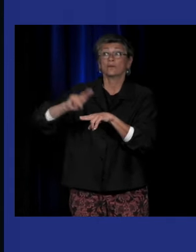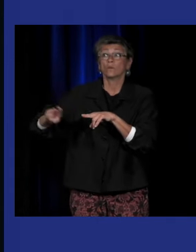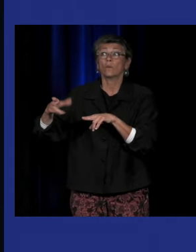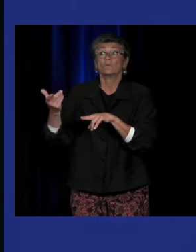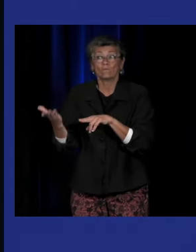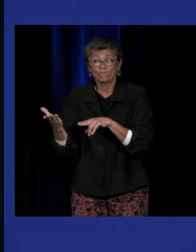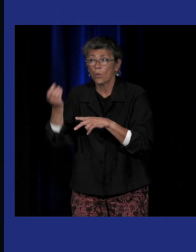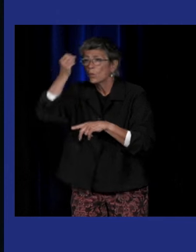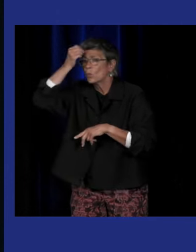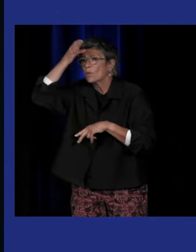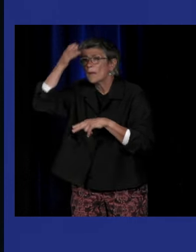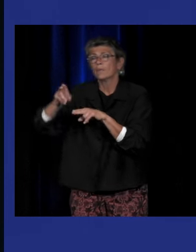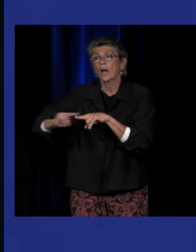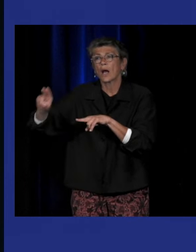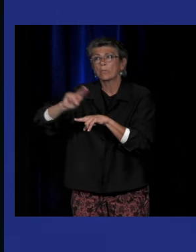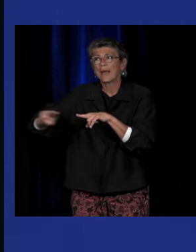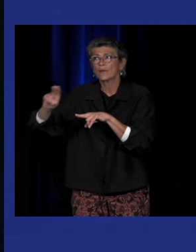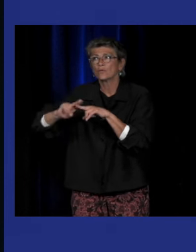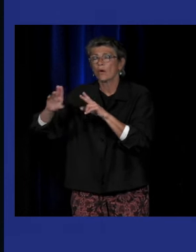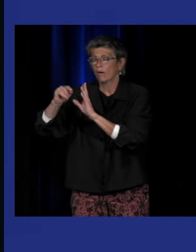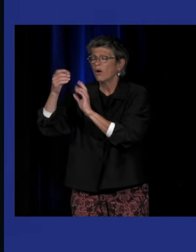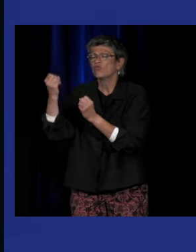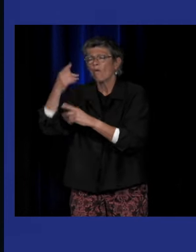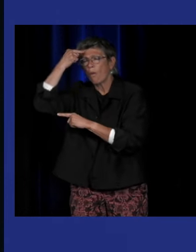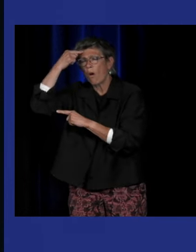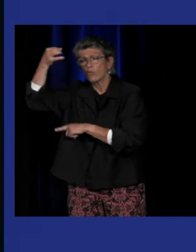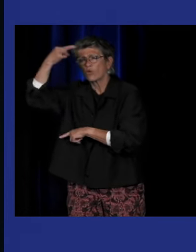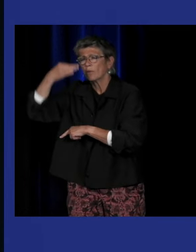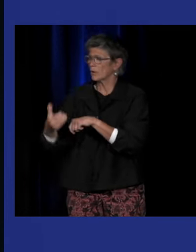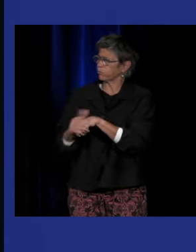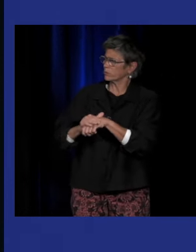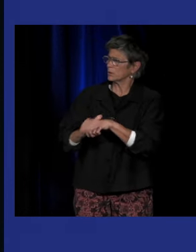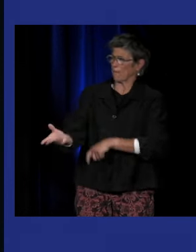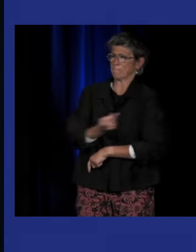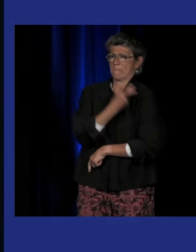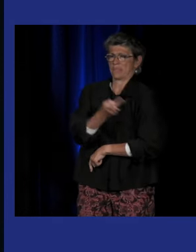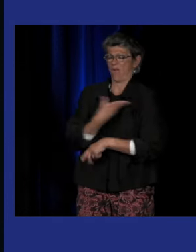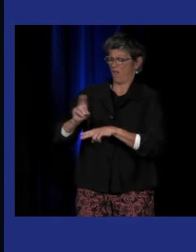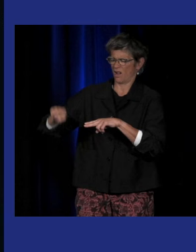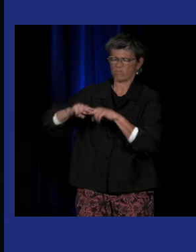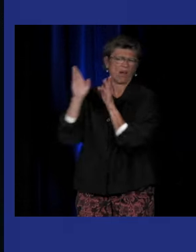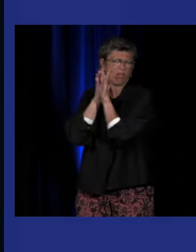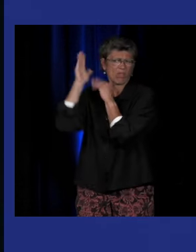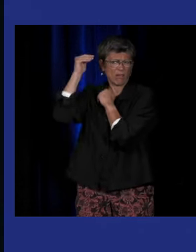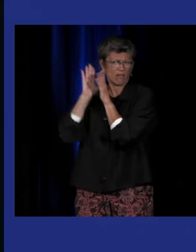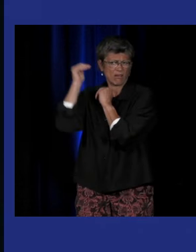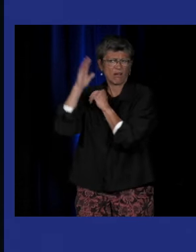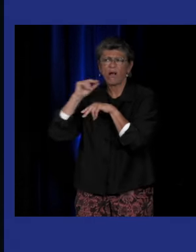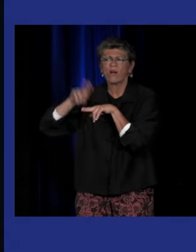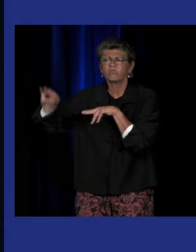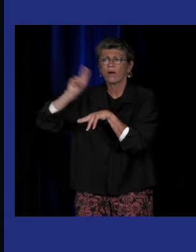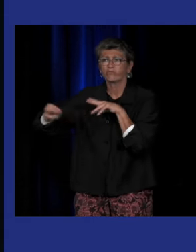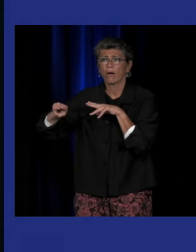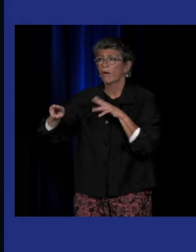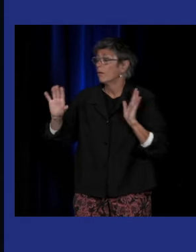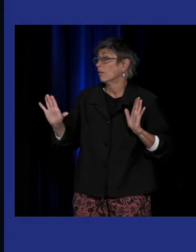référence le concept de réparation fait référence à la politique médicale de réparation de la sourdité et cette politique médicale de réparation de la sourdité